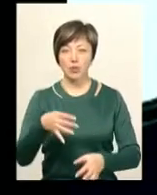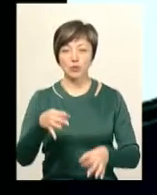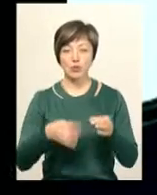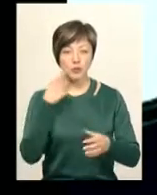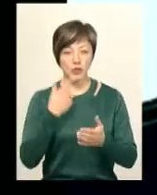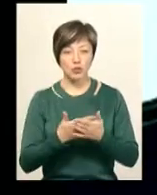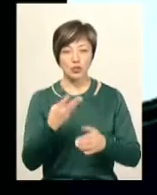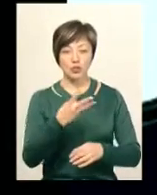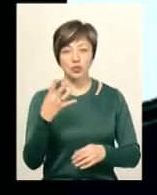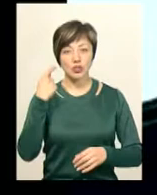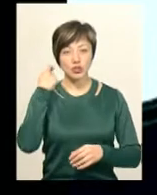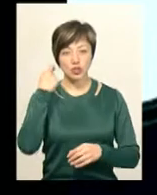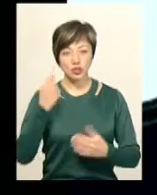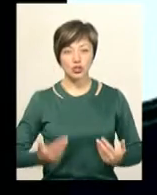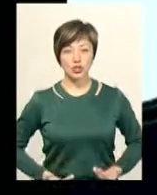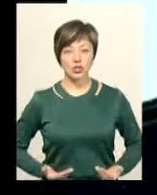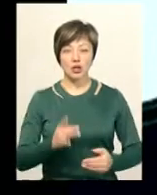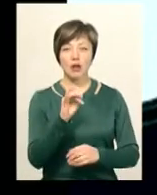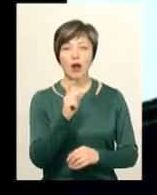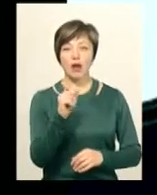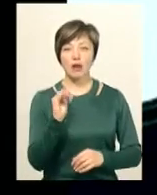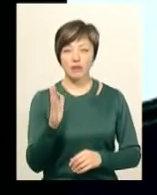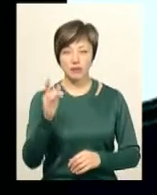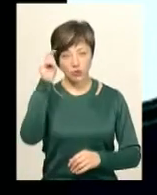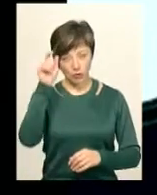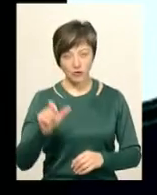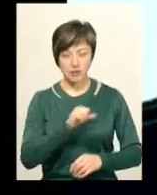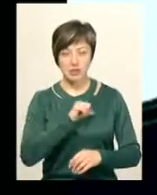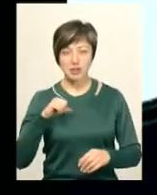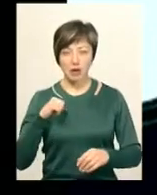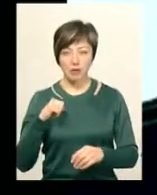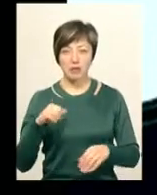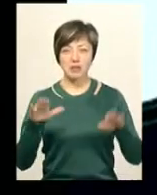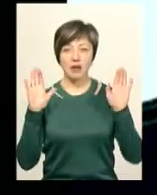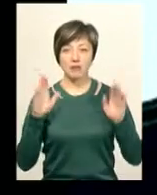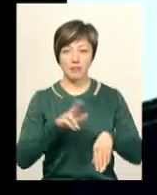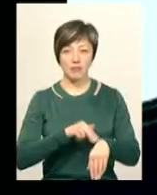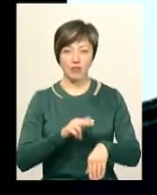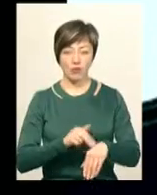виявився 34-річний житель Рахова. Чоловік сам здався правоохоронцям.